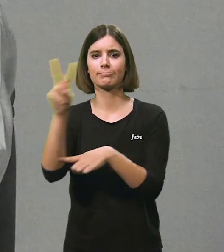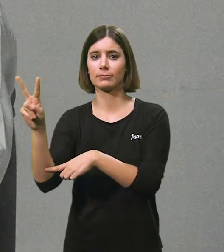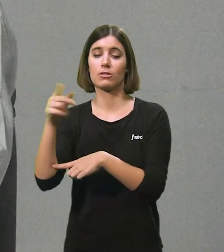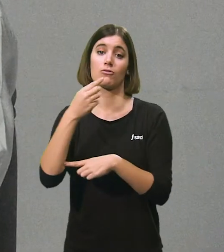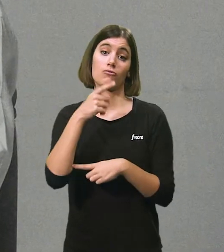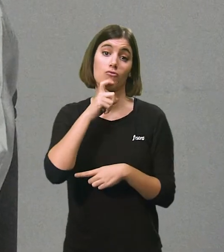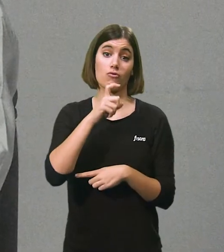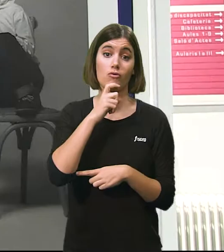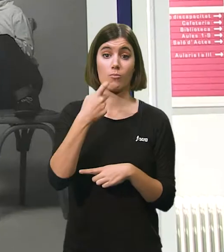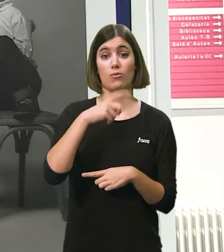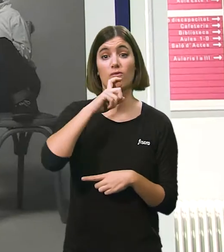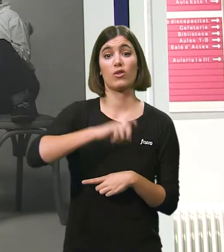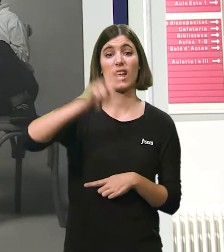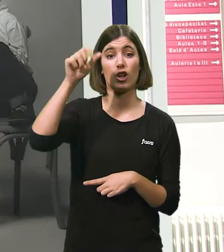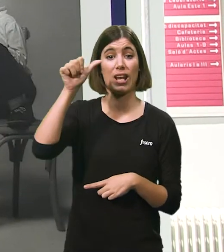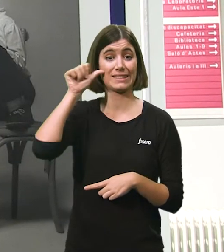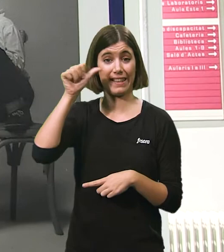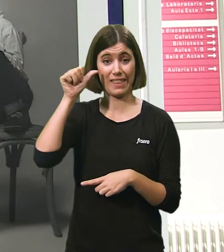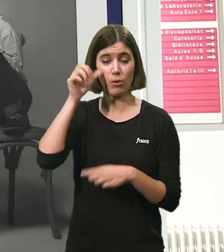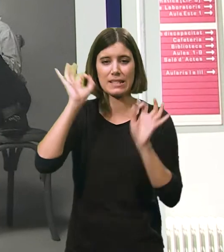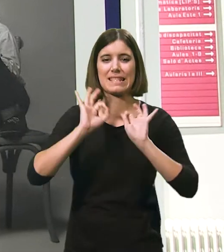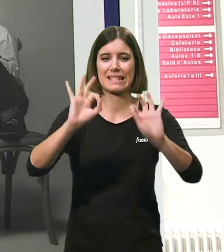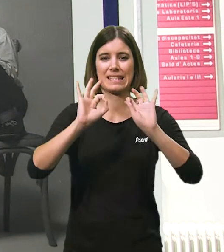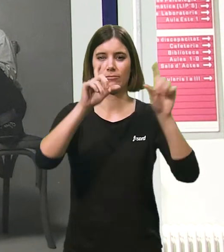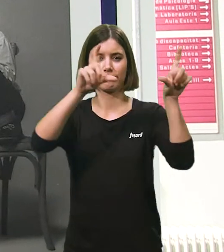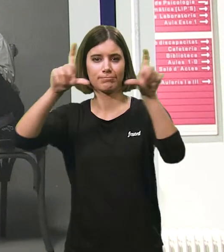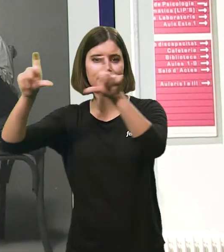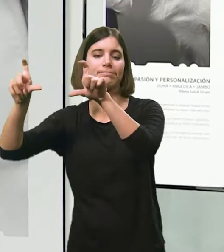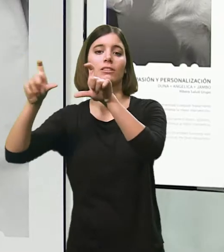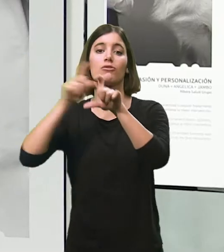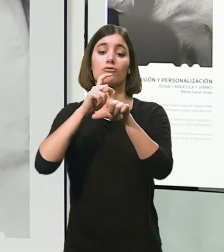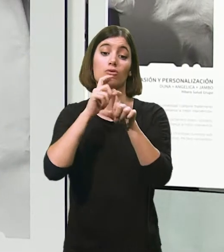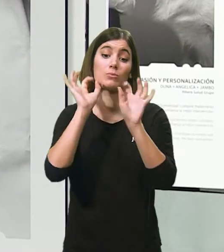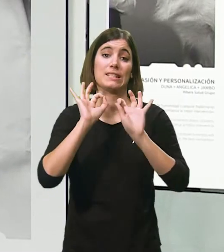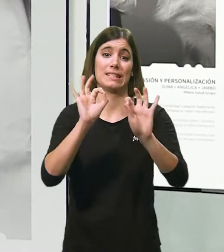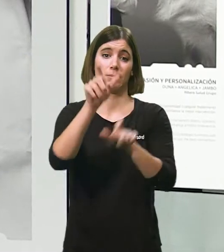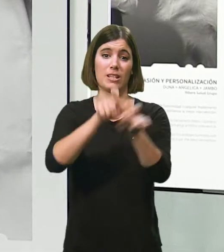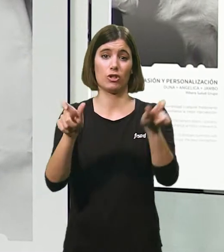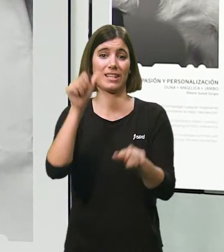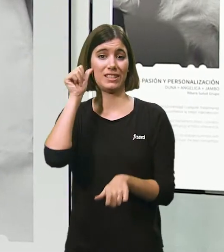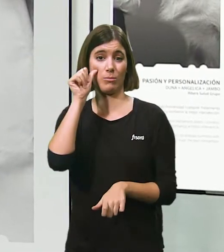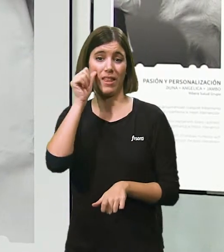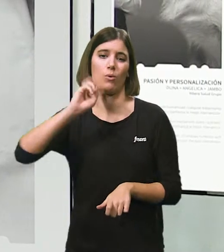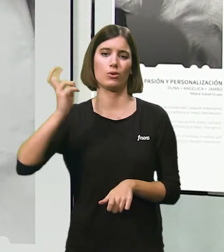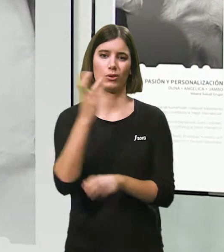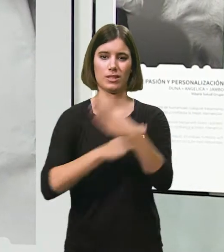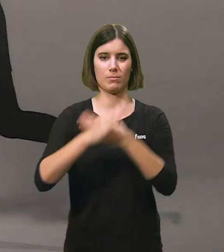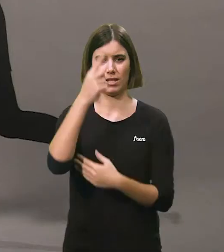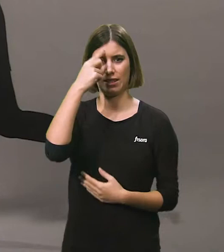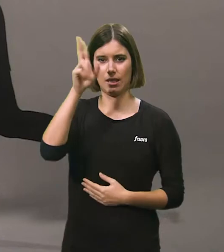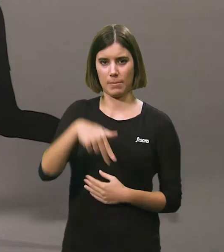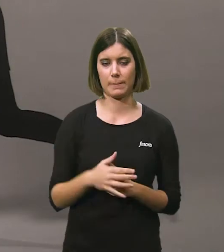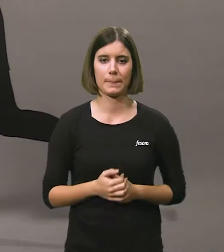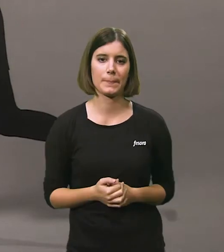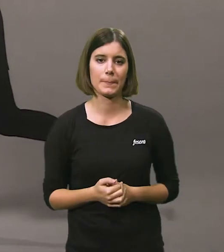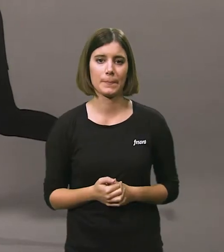empresaris valencians junt amb membres de la Fundació Sin Down, especialitzada en el desenvolupament integral de les persones amb síndrome de Down i altres discapacitats